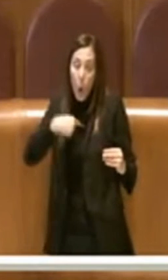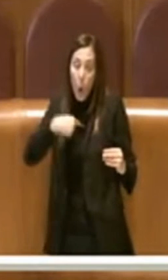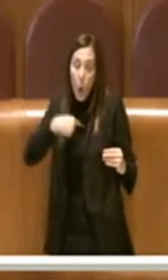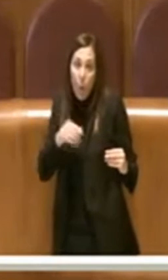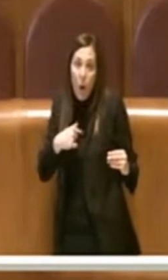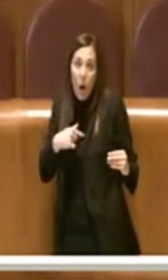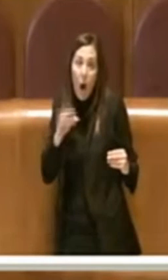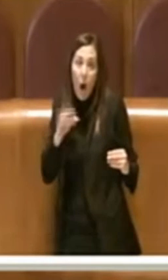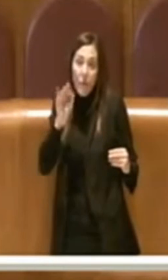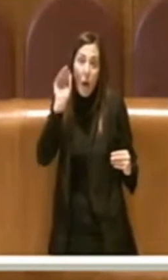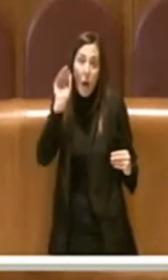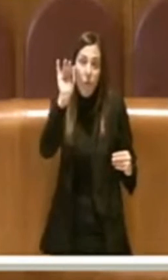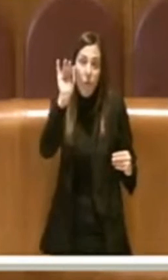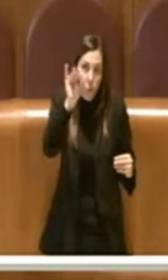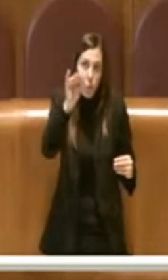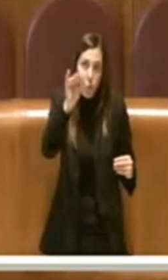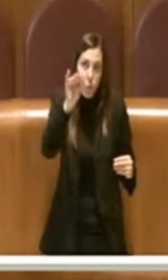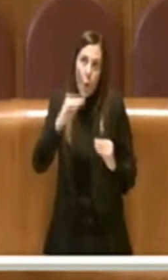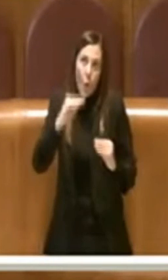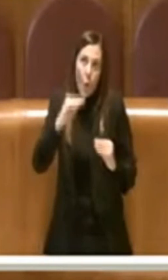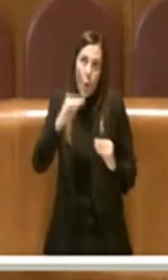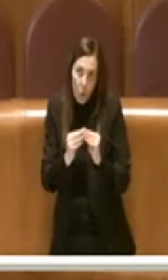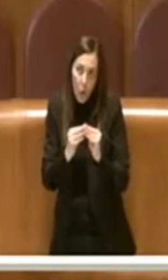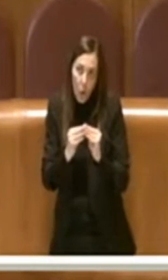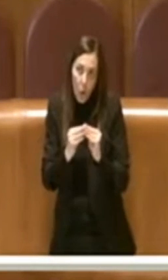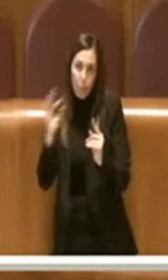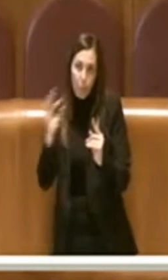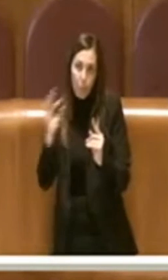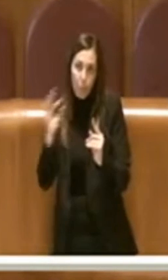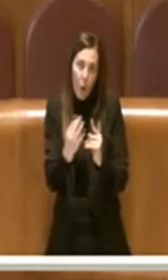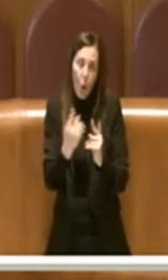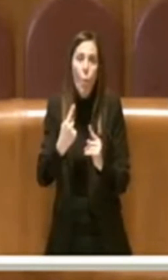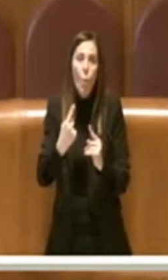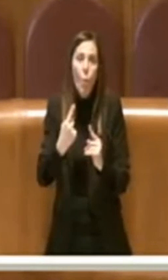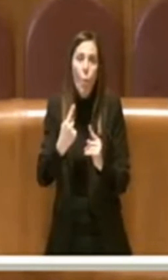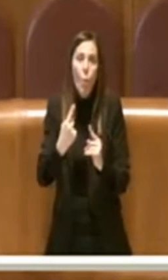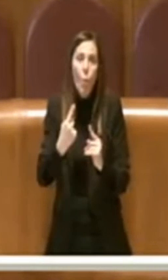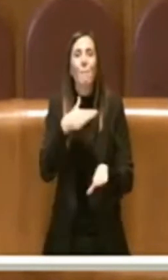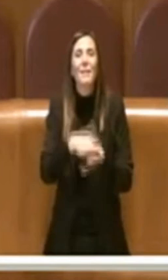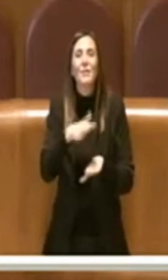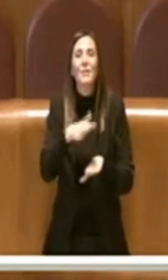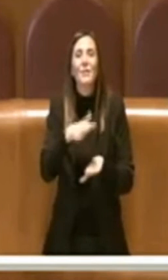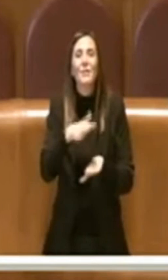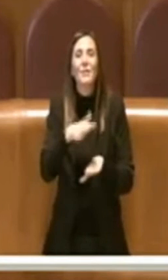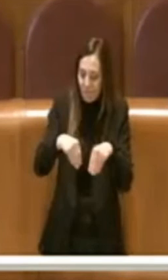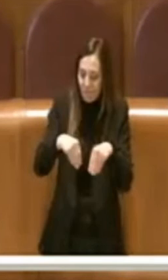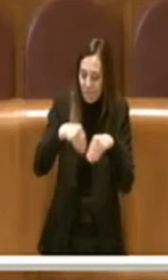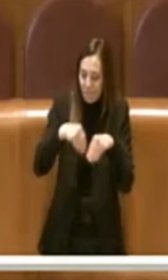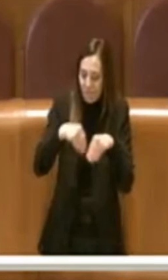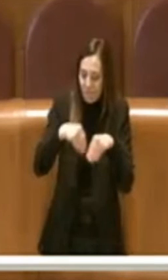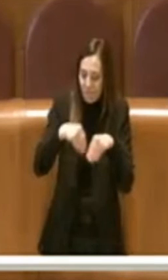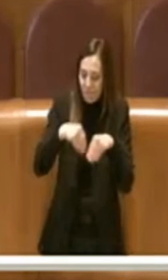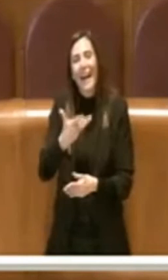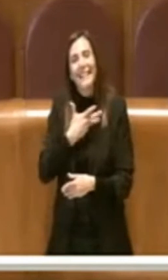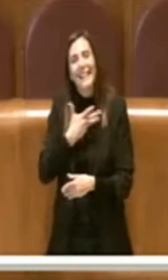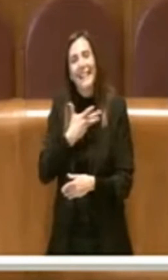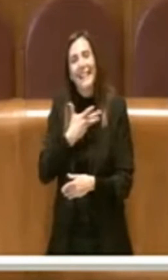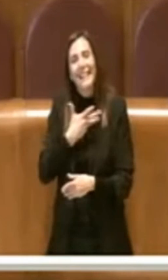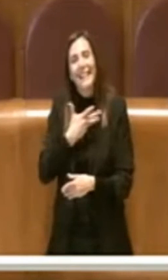ovviamente si costruirà anche da questo punto di vista una prassi una pratica partecipativa importante ad avere